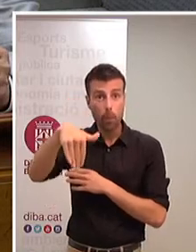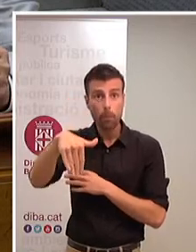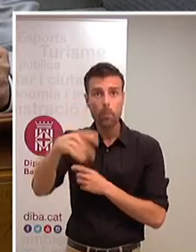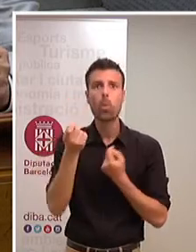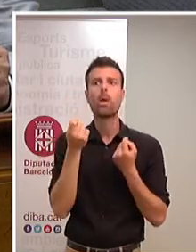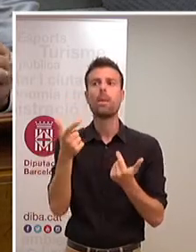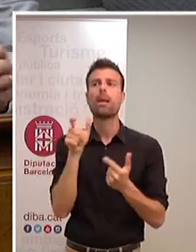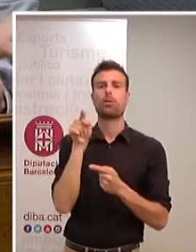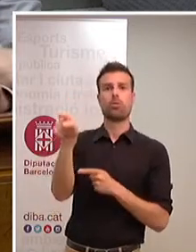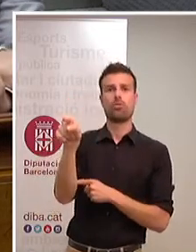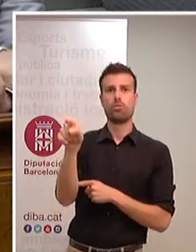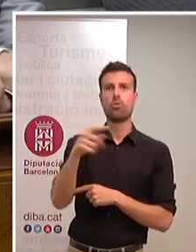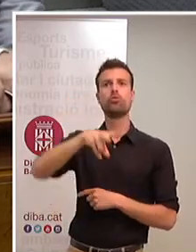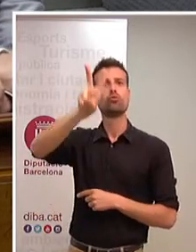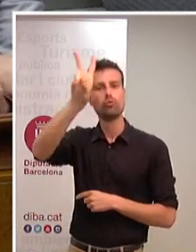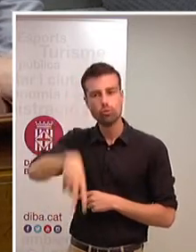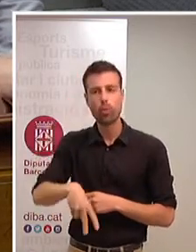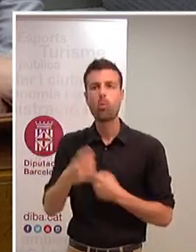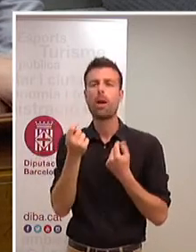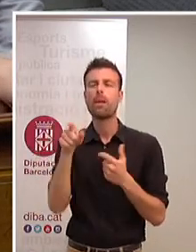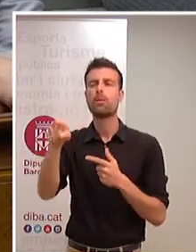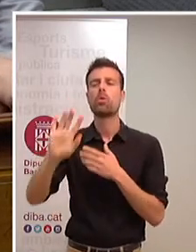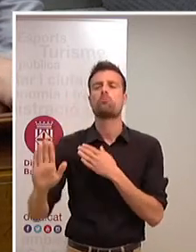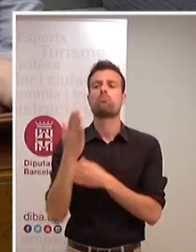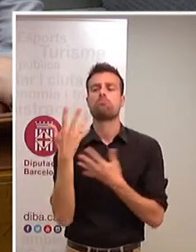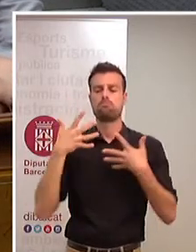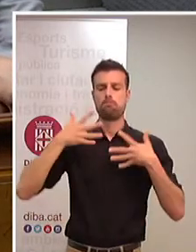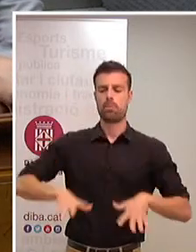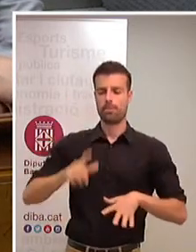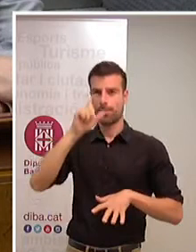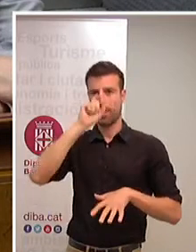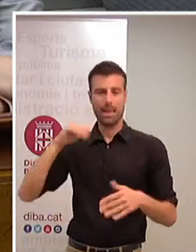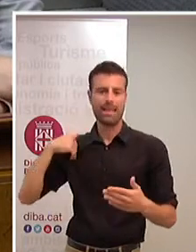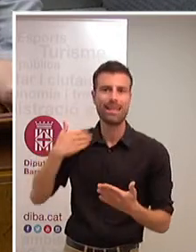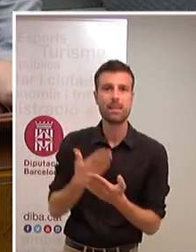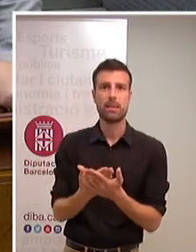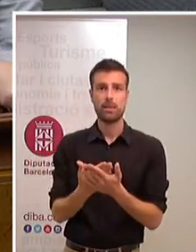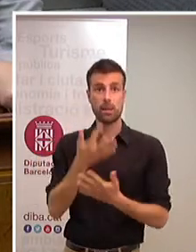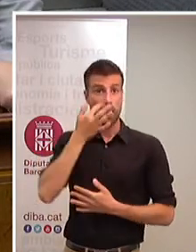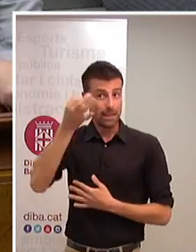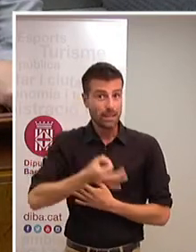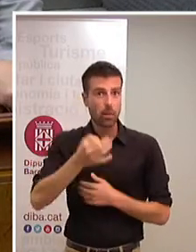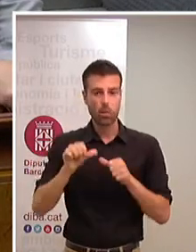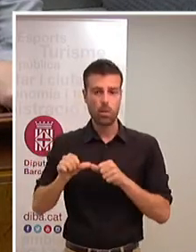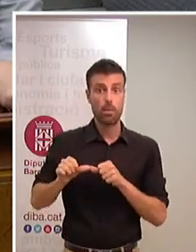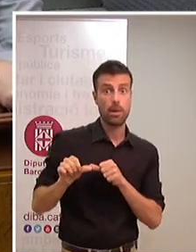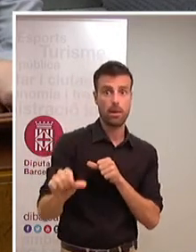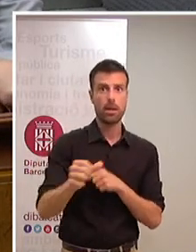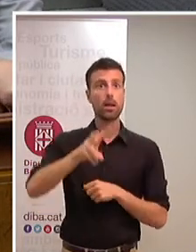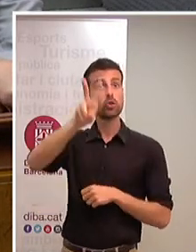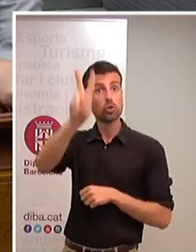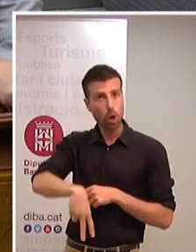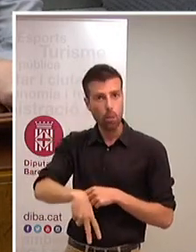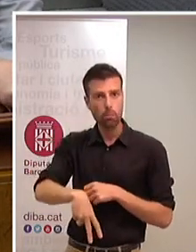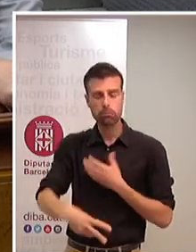una mica tu. Som una mica el que ens has proposat durant aquests anys i segur que a partir d'ara aquest som el